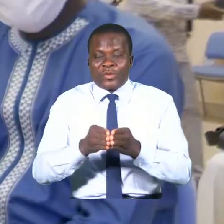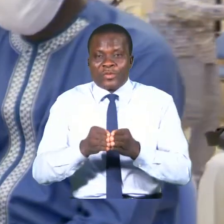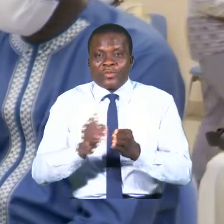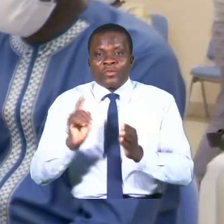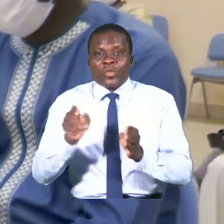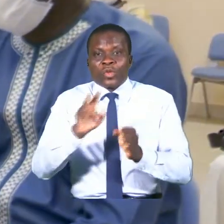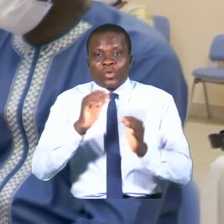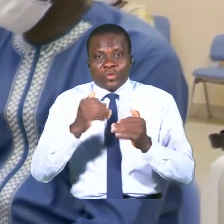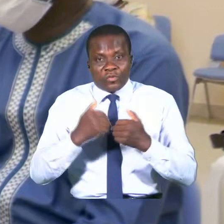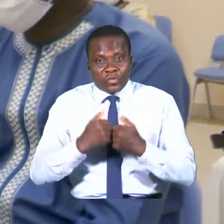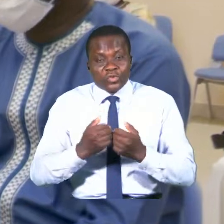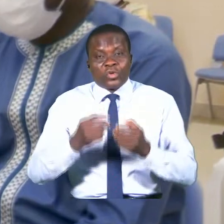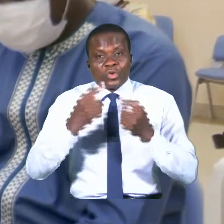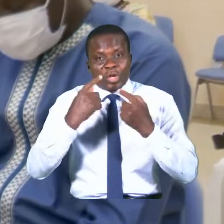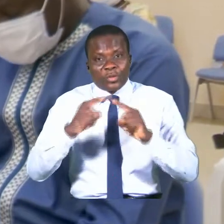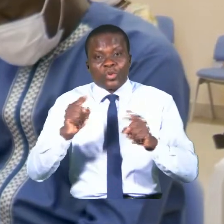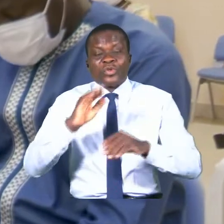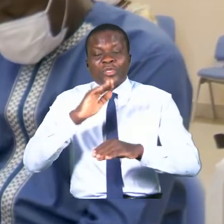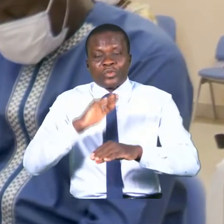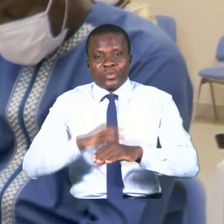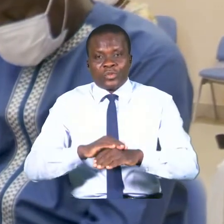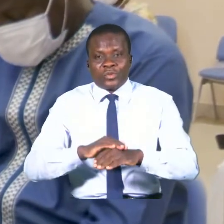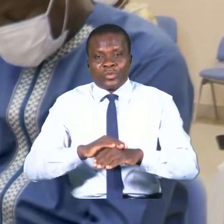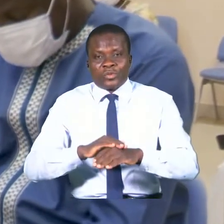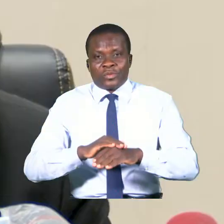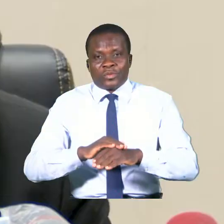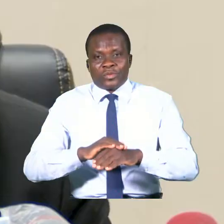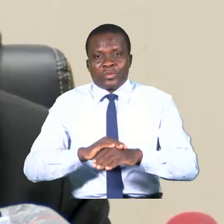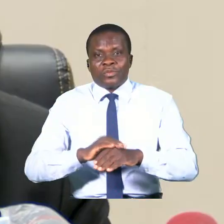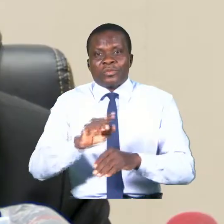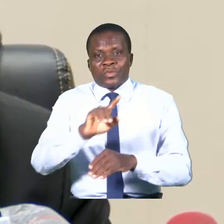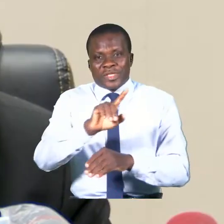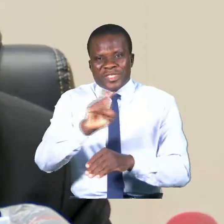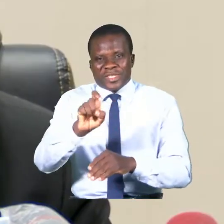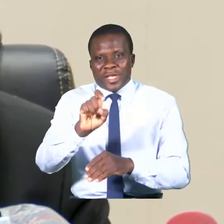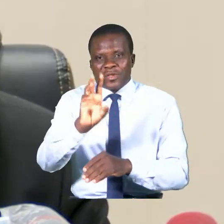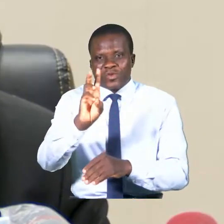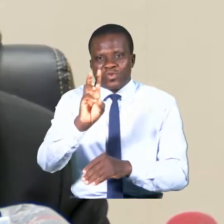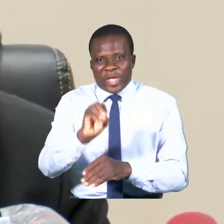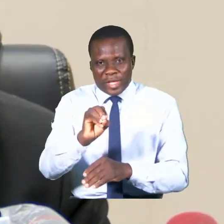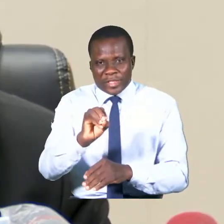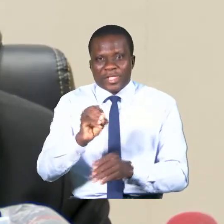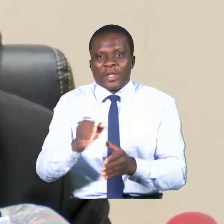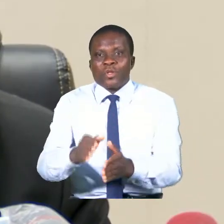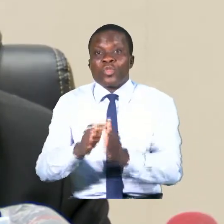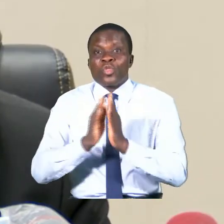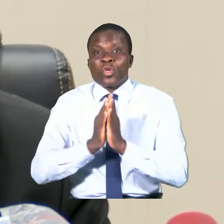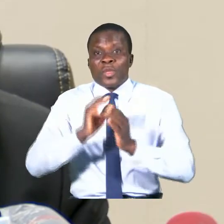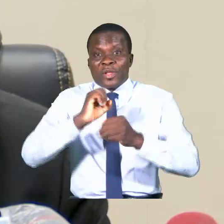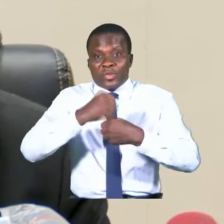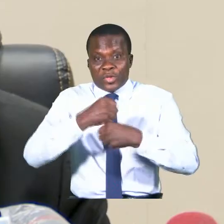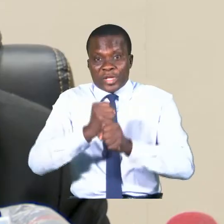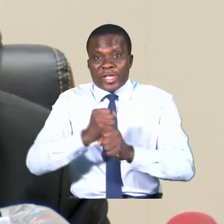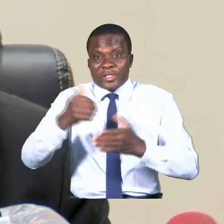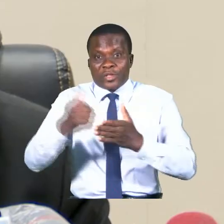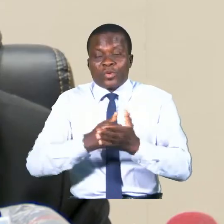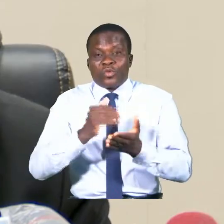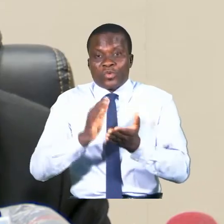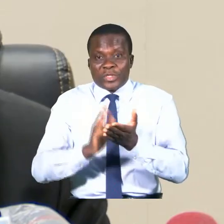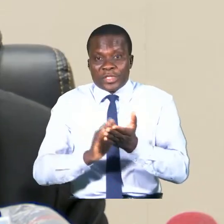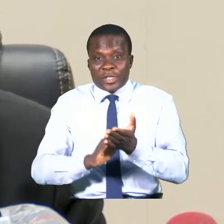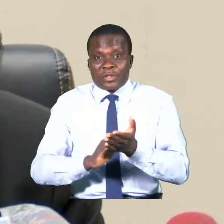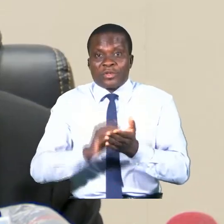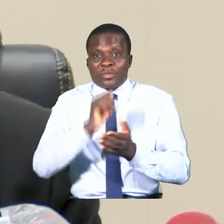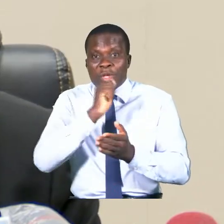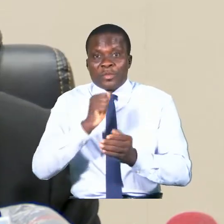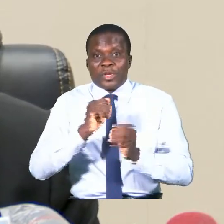aurez à vous prononcer sur 160 demandes de création de nouveaux établissements privés